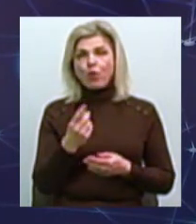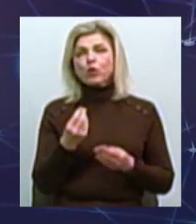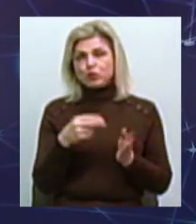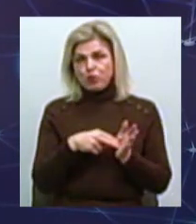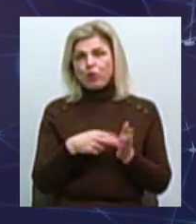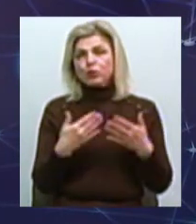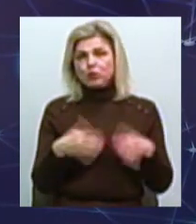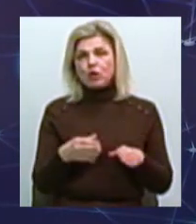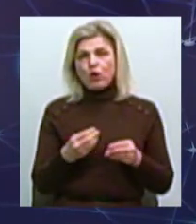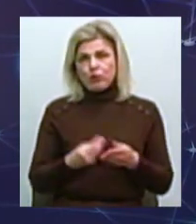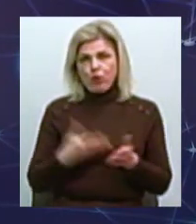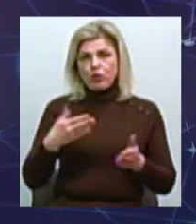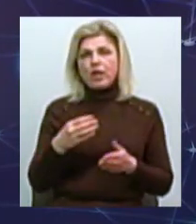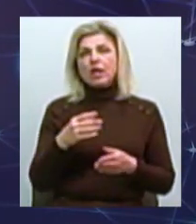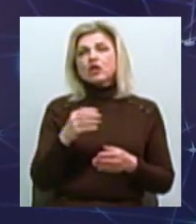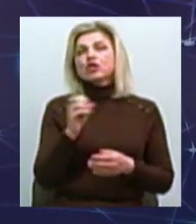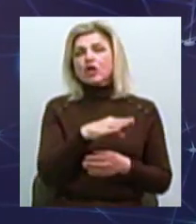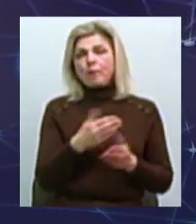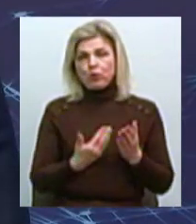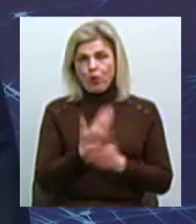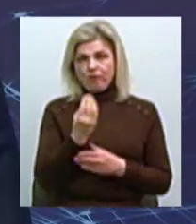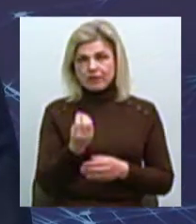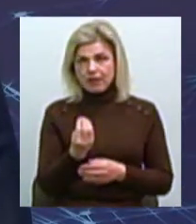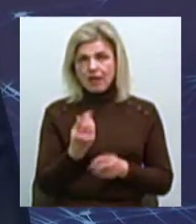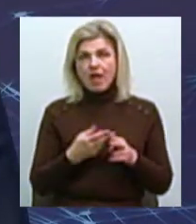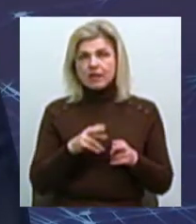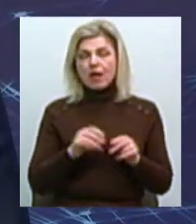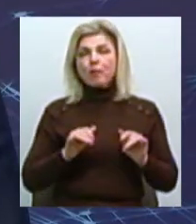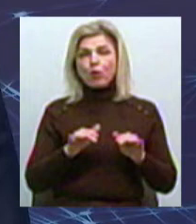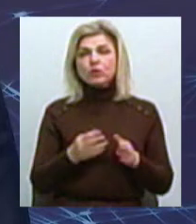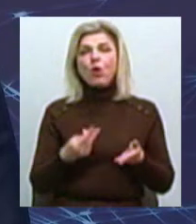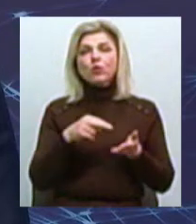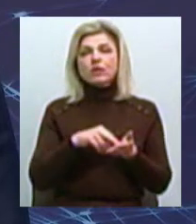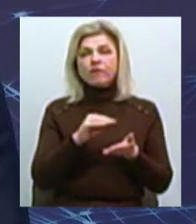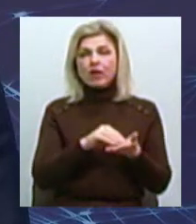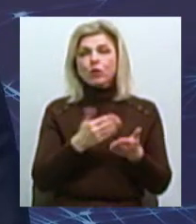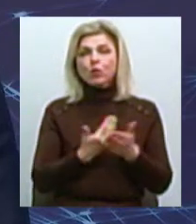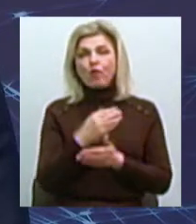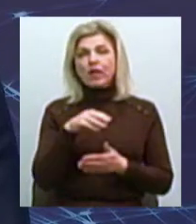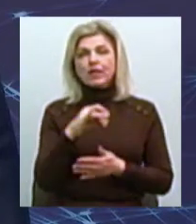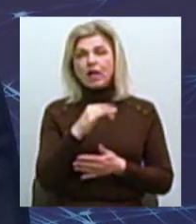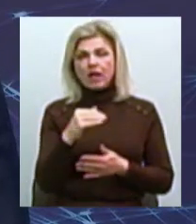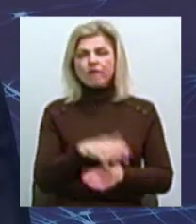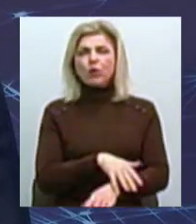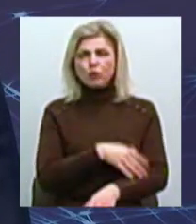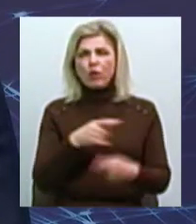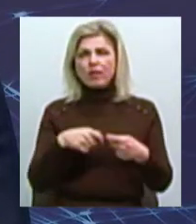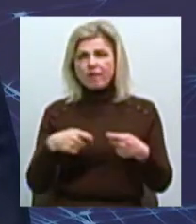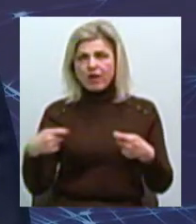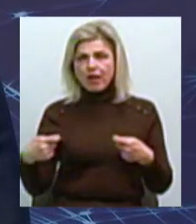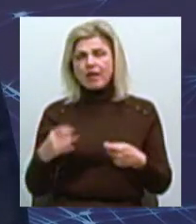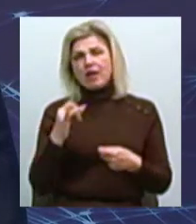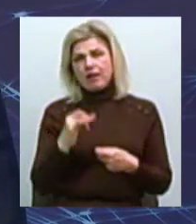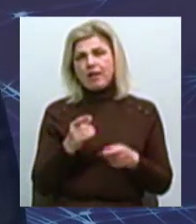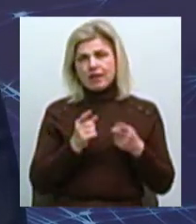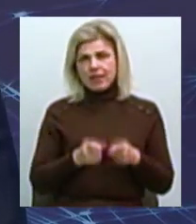дорожче за новою ціною Тому цей процес встановлення нового тарифу, він довготривалий і дійсно він такий